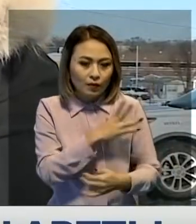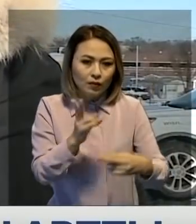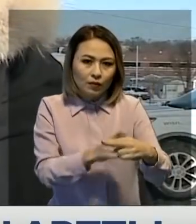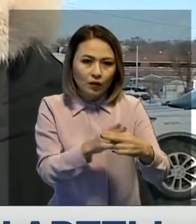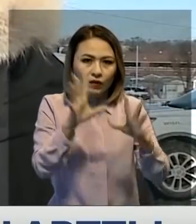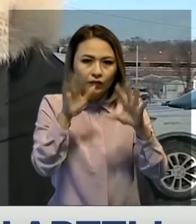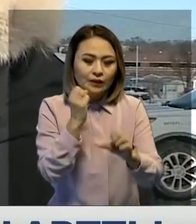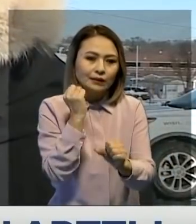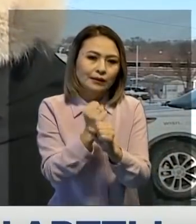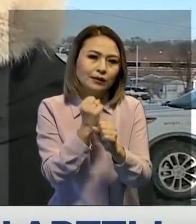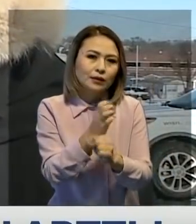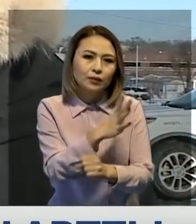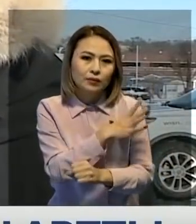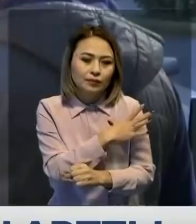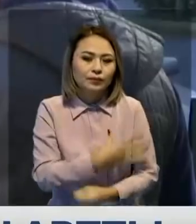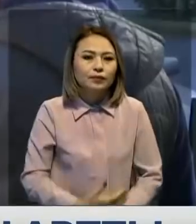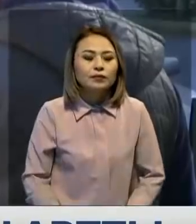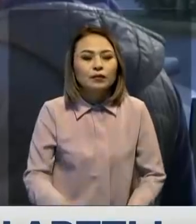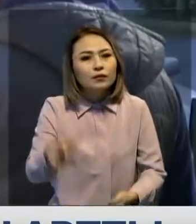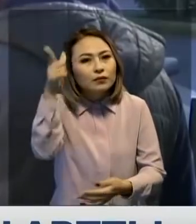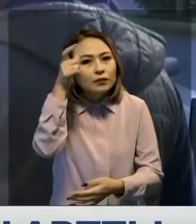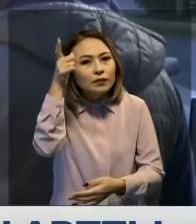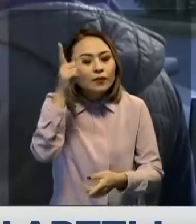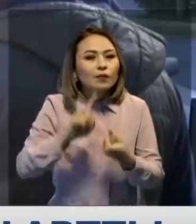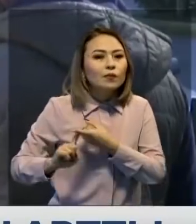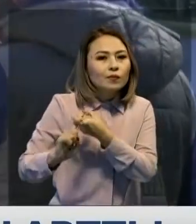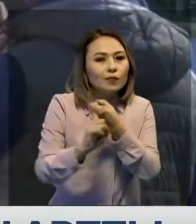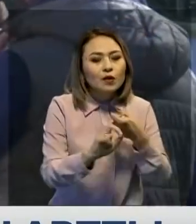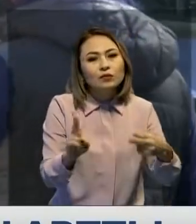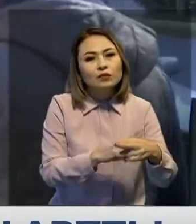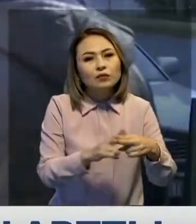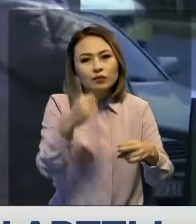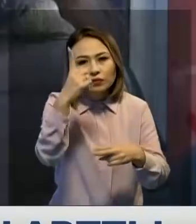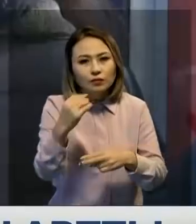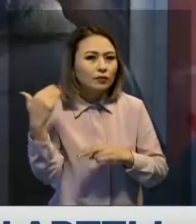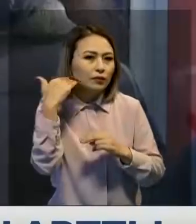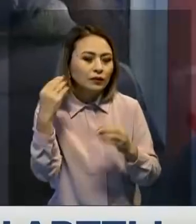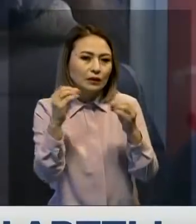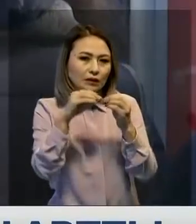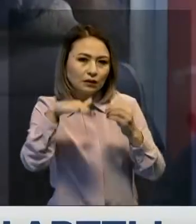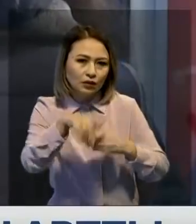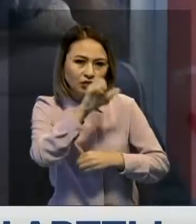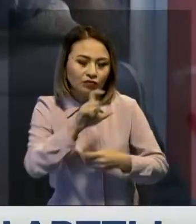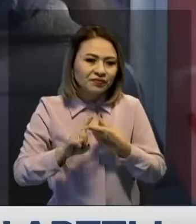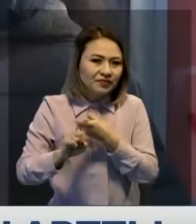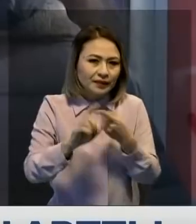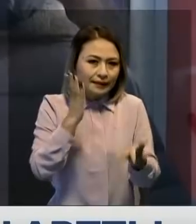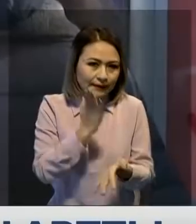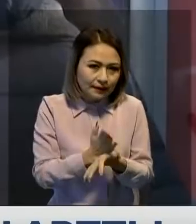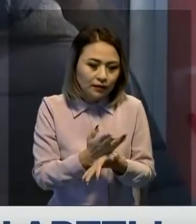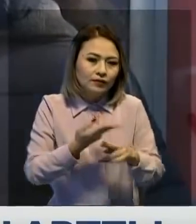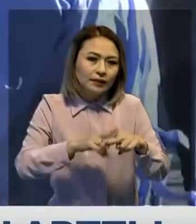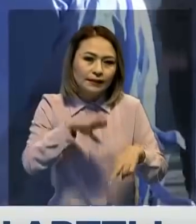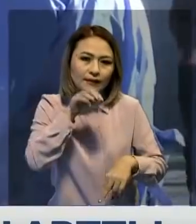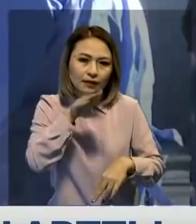қолдан келгенінің бәрін жасап жатырмыз. Грекияда вируспен күресі бәлек. Күніге оңдыған мүң адам вирус шықтырат. Мұнда да